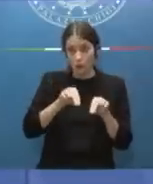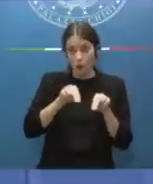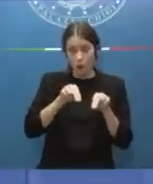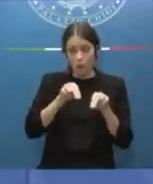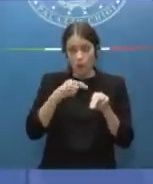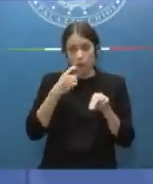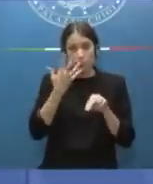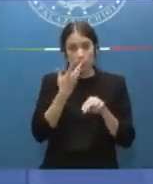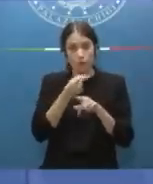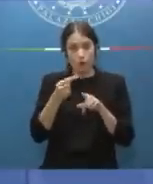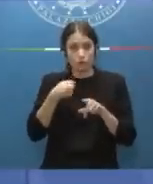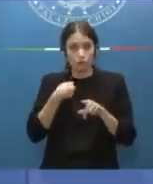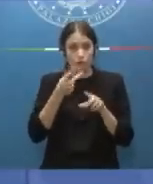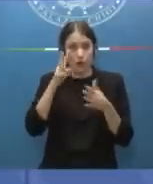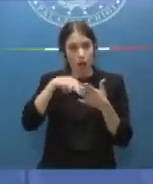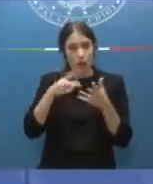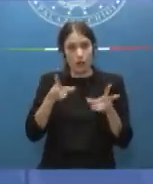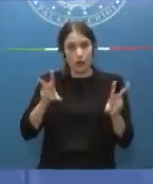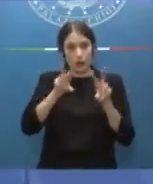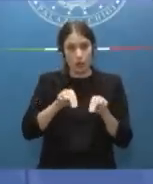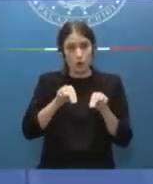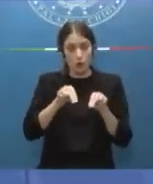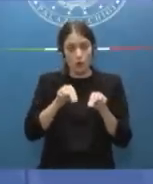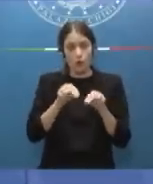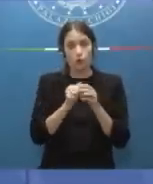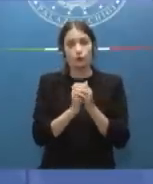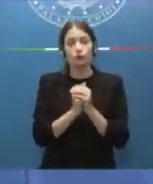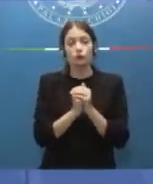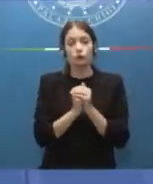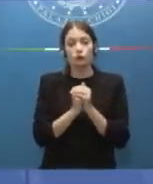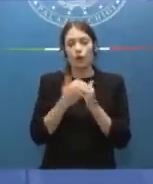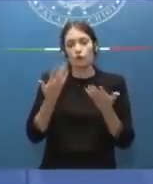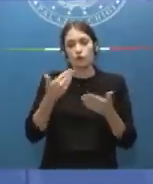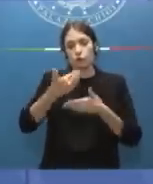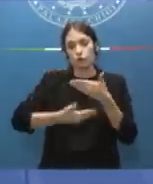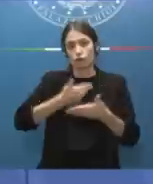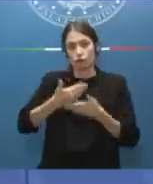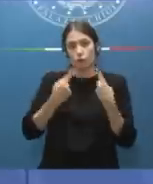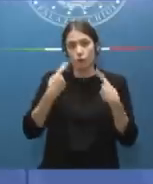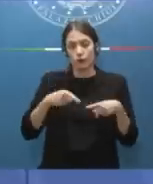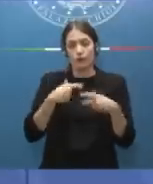rileggo e così procediamo su questo. Allora,